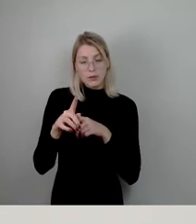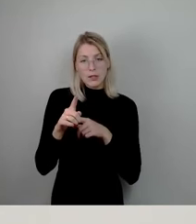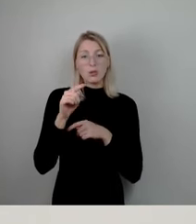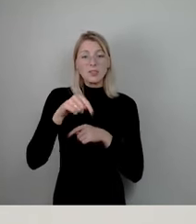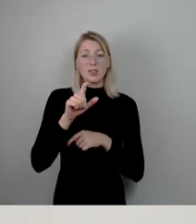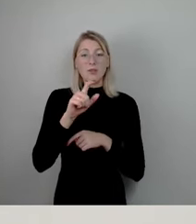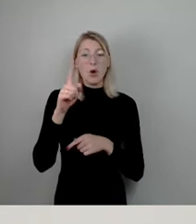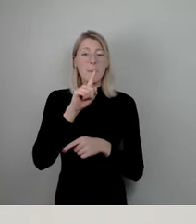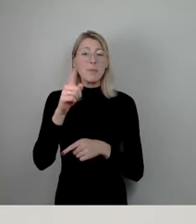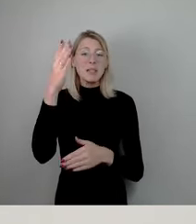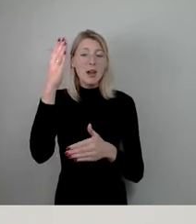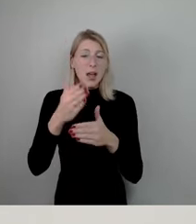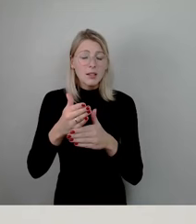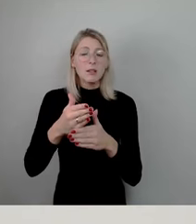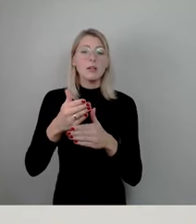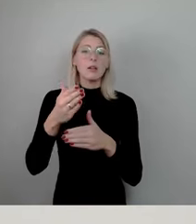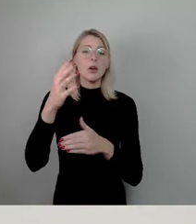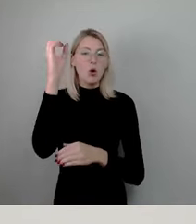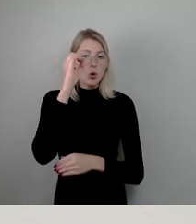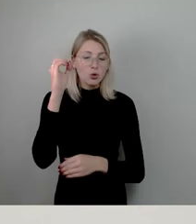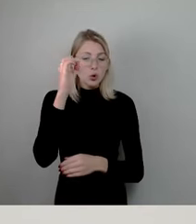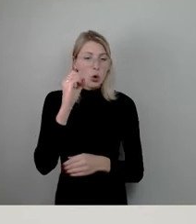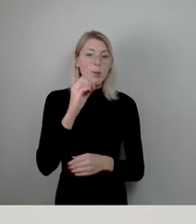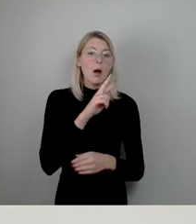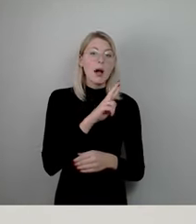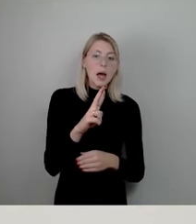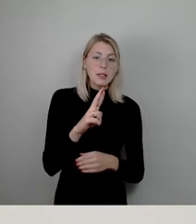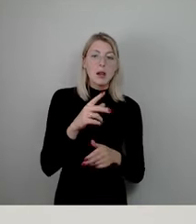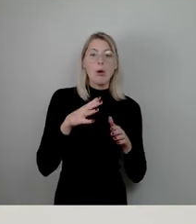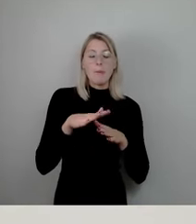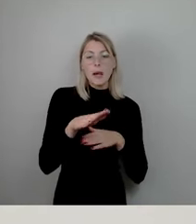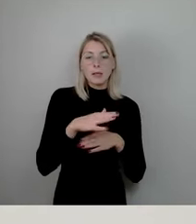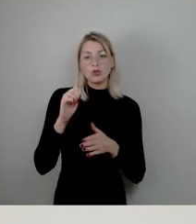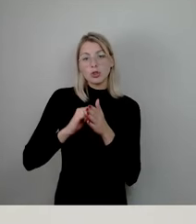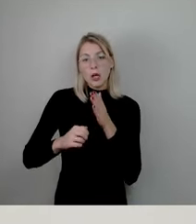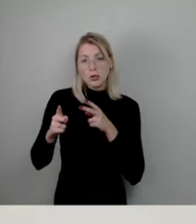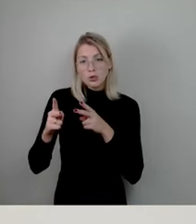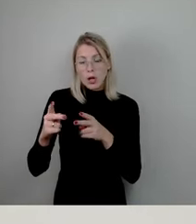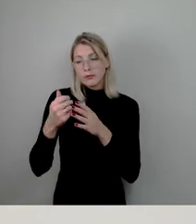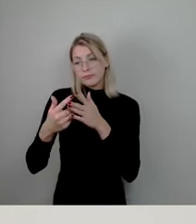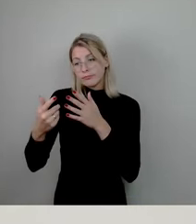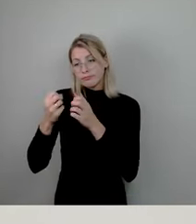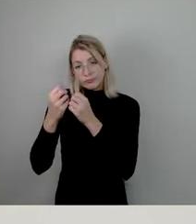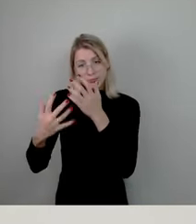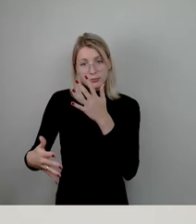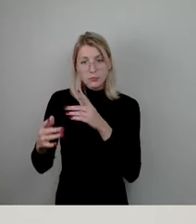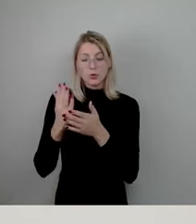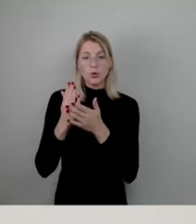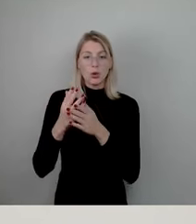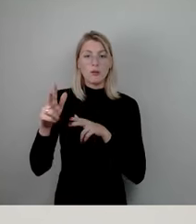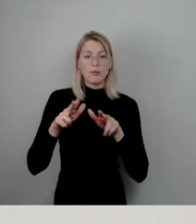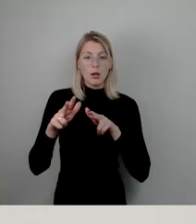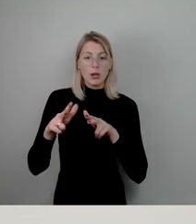die Punkte, Herr Zassel, die genannt haben, Rathenauplatz, Steinstraße und so weiter, in dieser Verkehrsachse